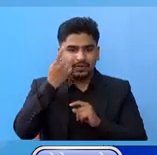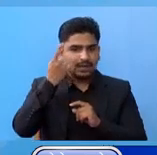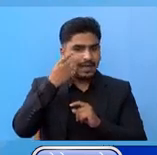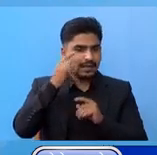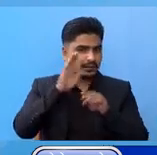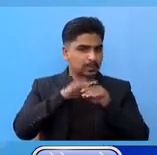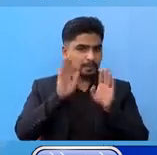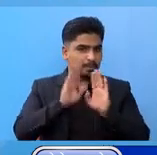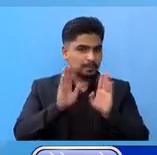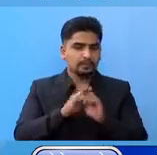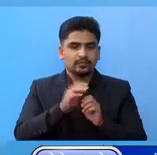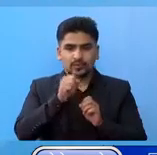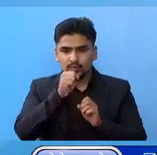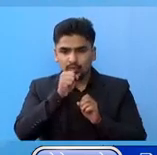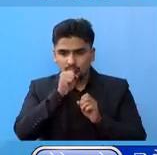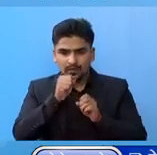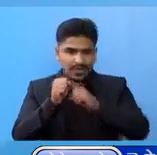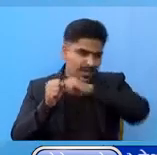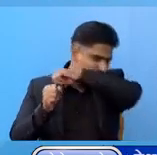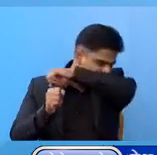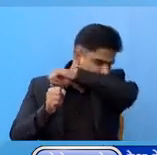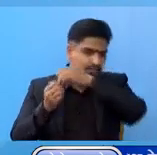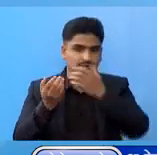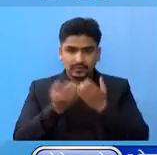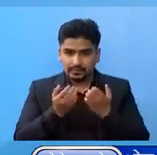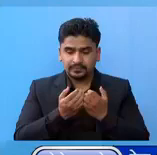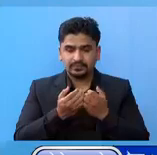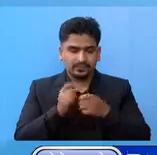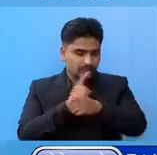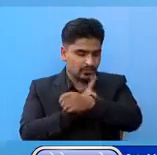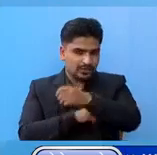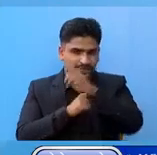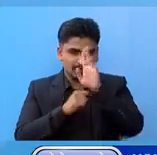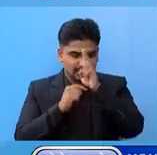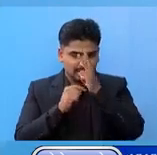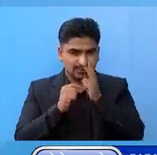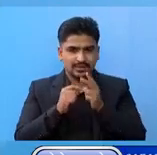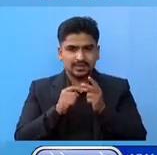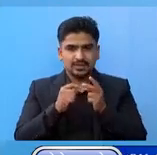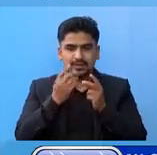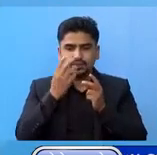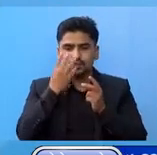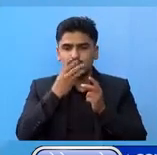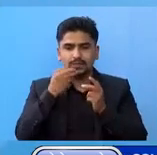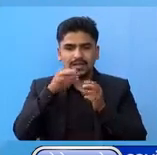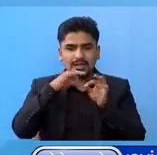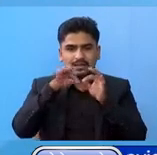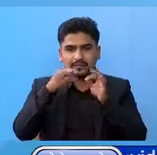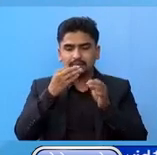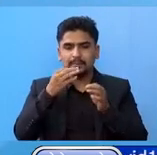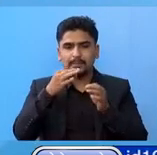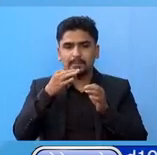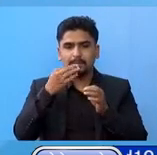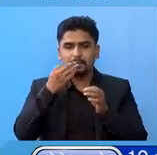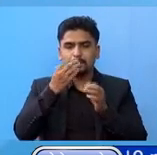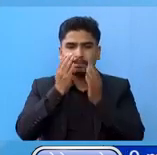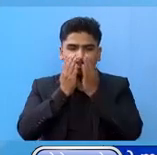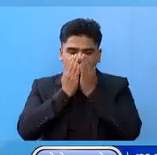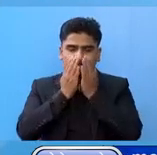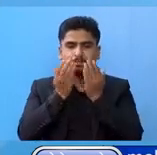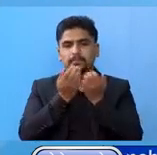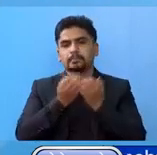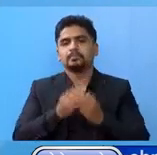नचुने। खोगदा, हाच्यों गर्दा, कुईना वा टिश्यू पेपर ले नाक, मूख,